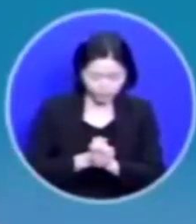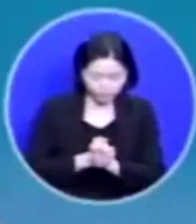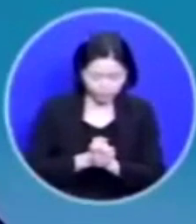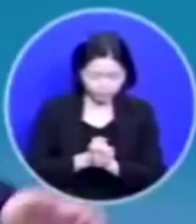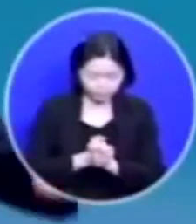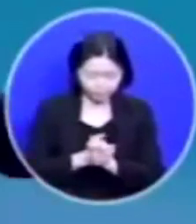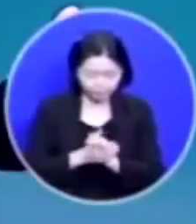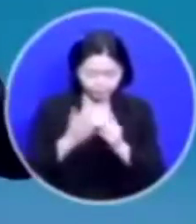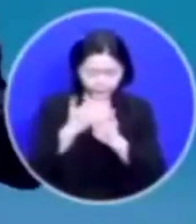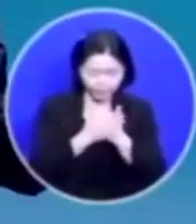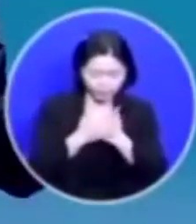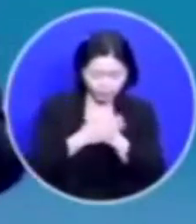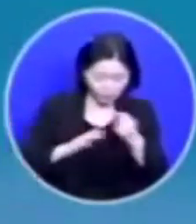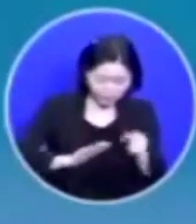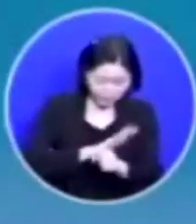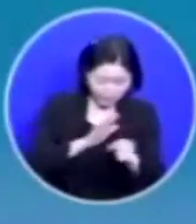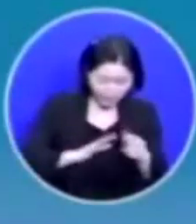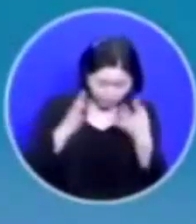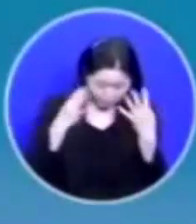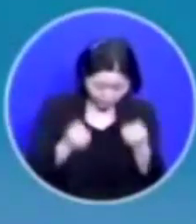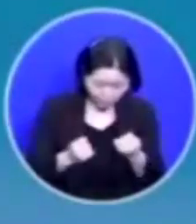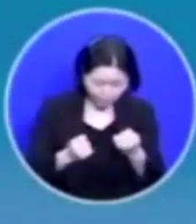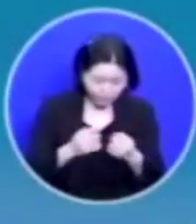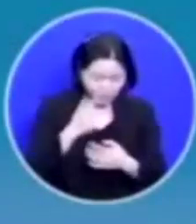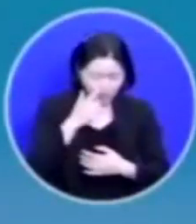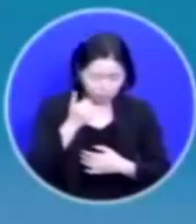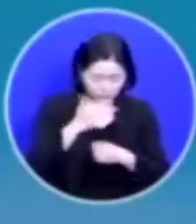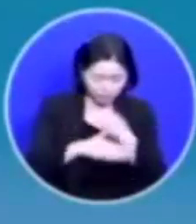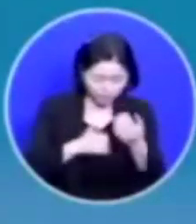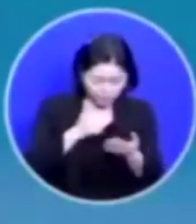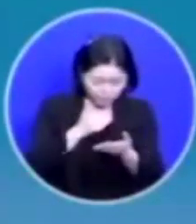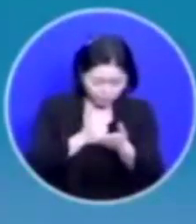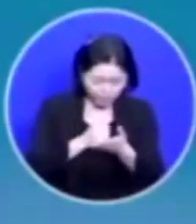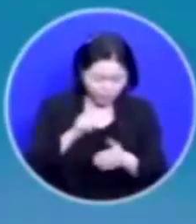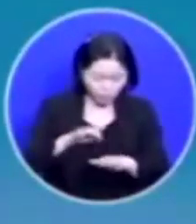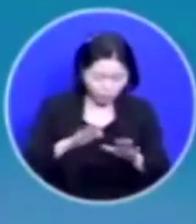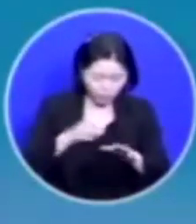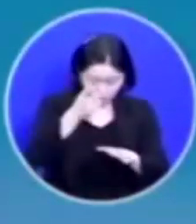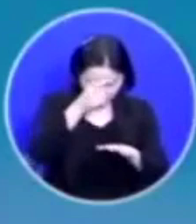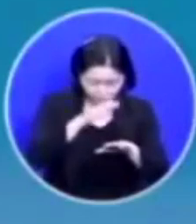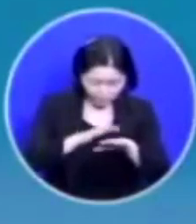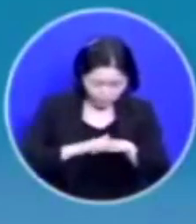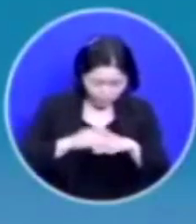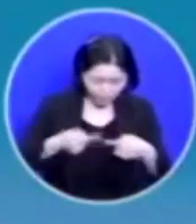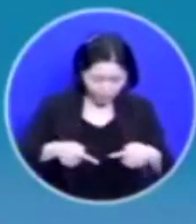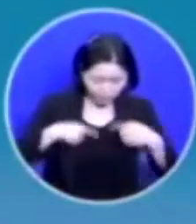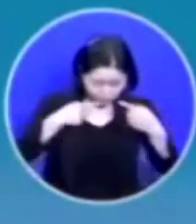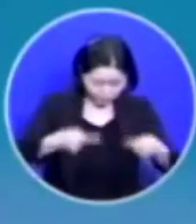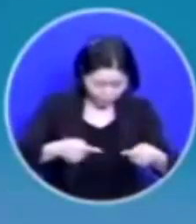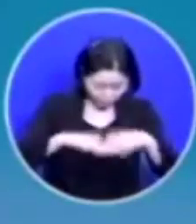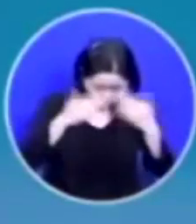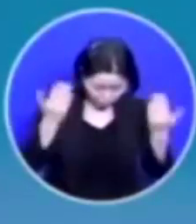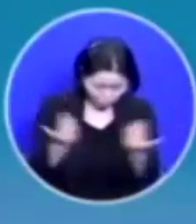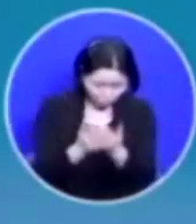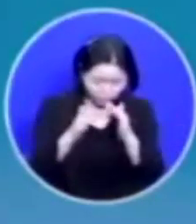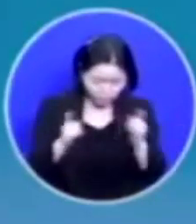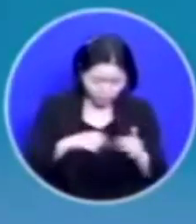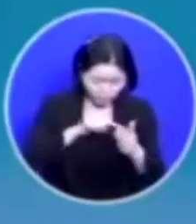은혜와 사랑이 많으신 아버지 하나님 오늘 이 예배에 참여한 모든 이들 안에